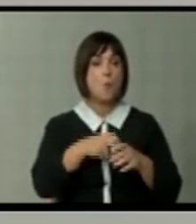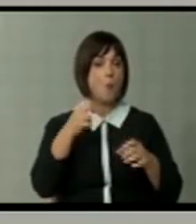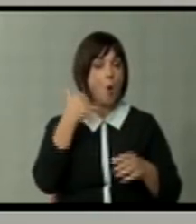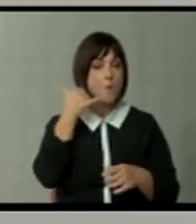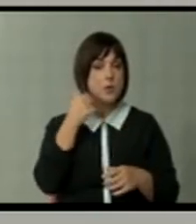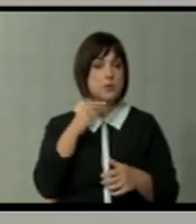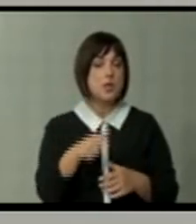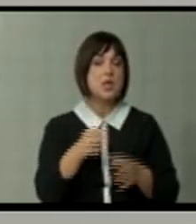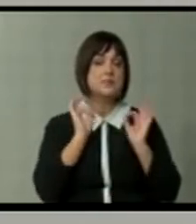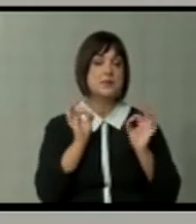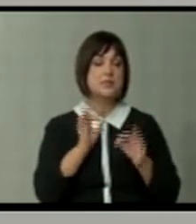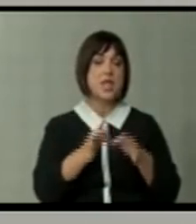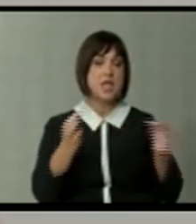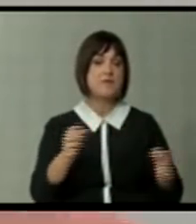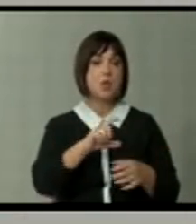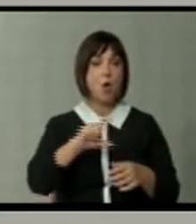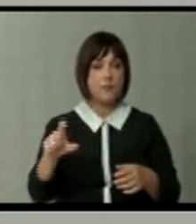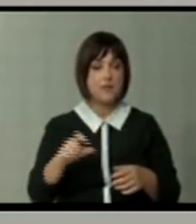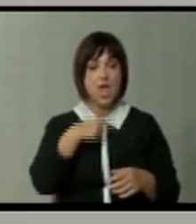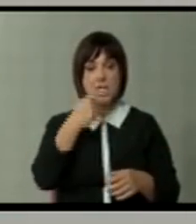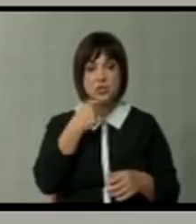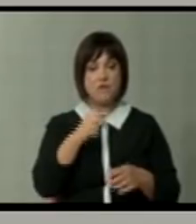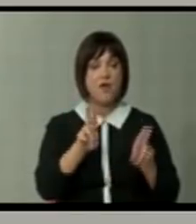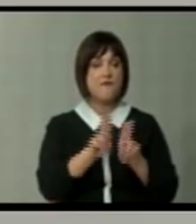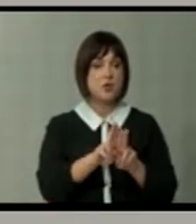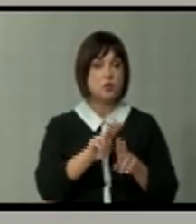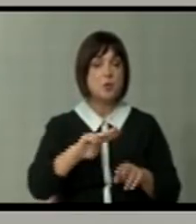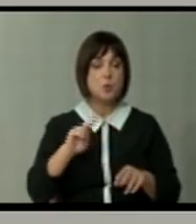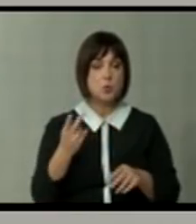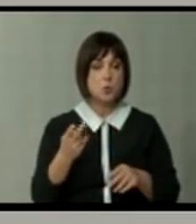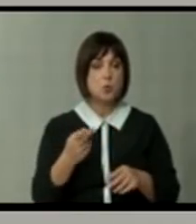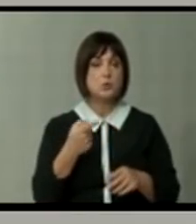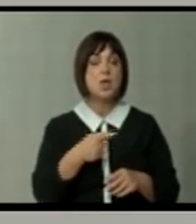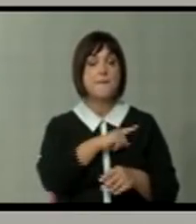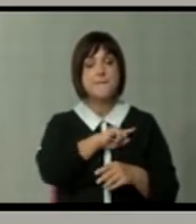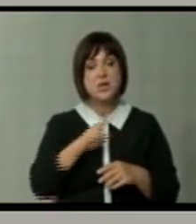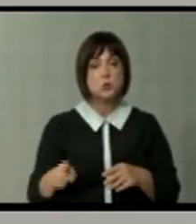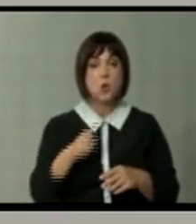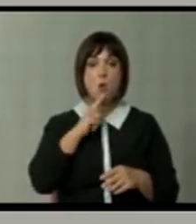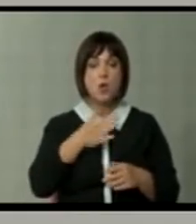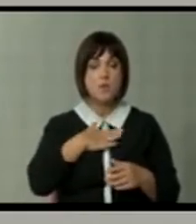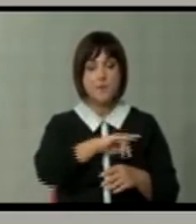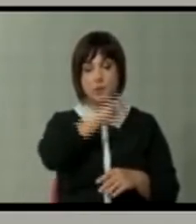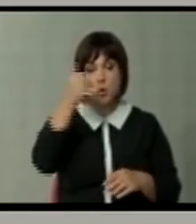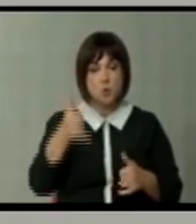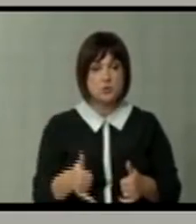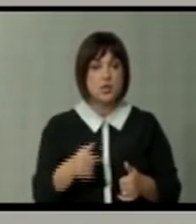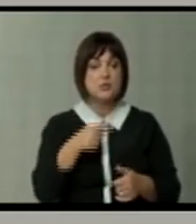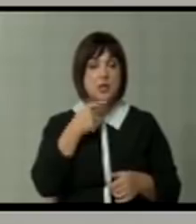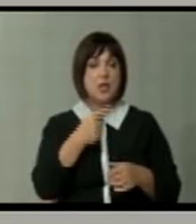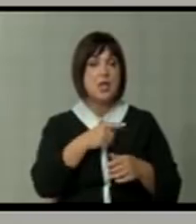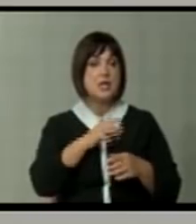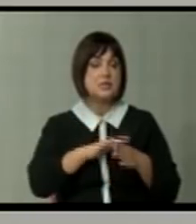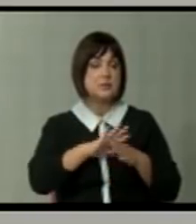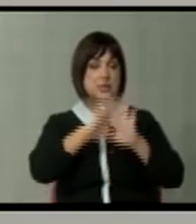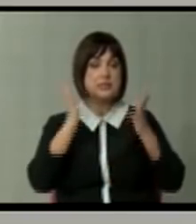и специалното јавно обвинителство и изјавата на Верушевски, меѓу другото, и пресудите кои што ги имаме до сега се испит за